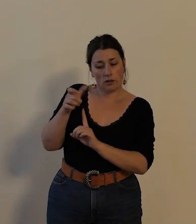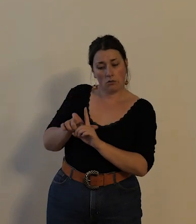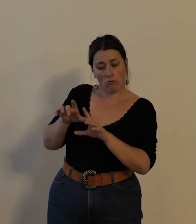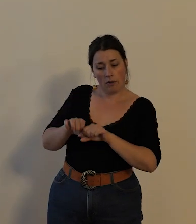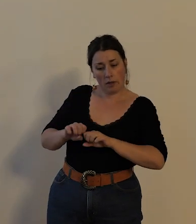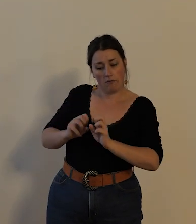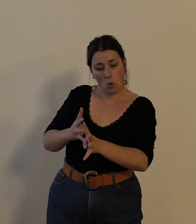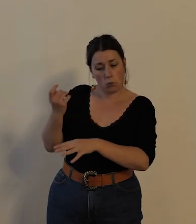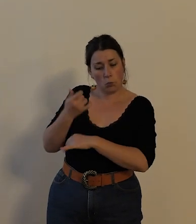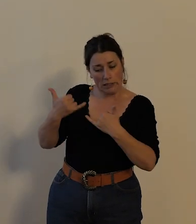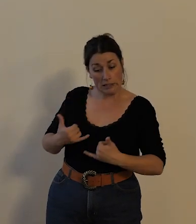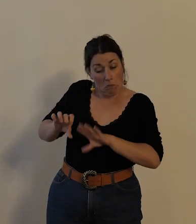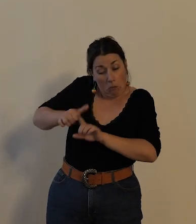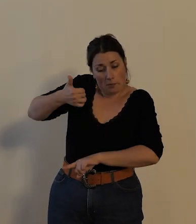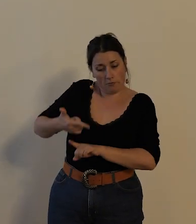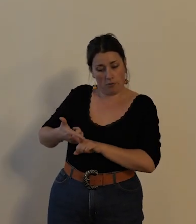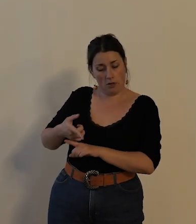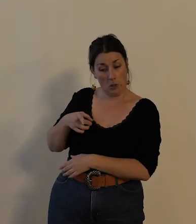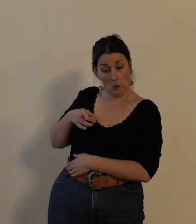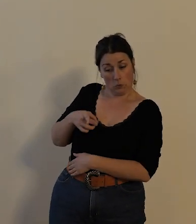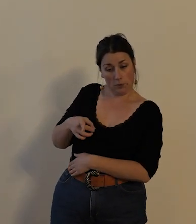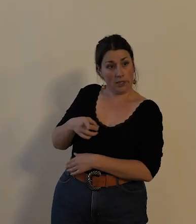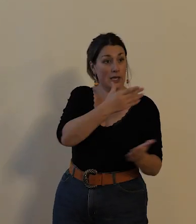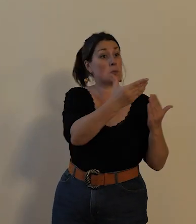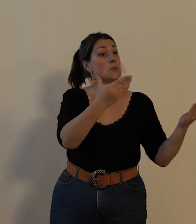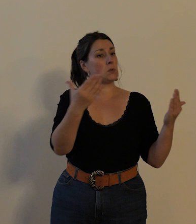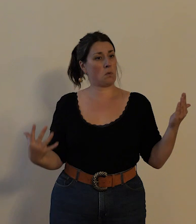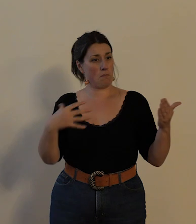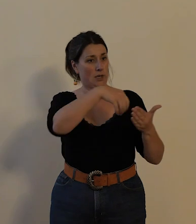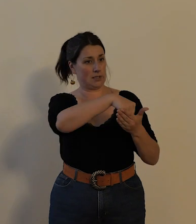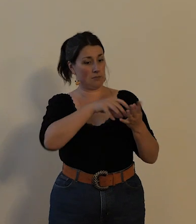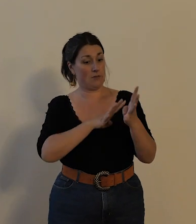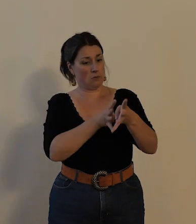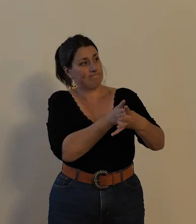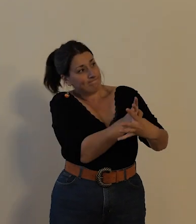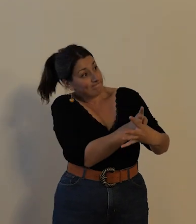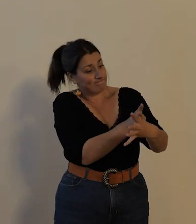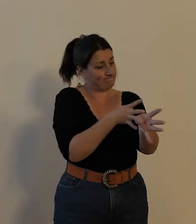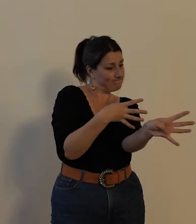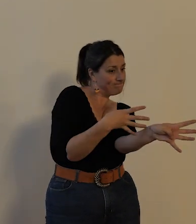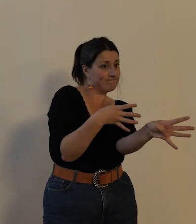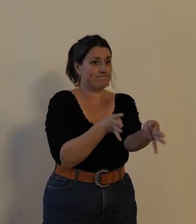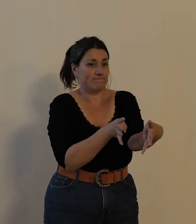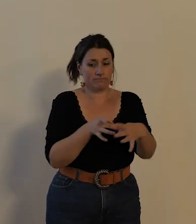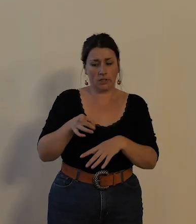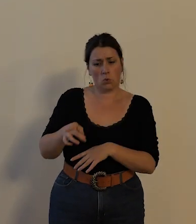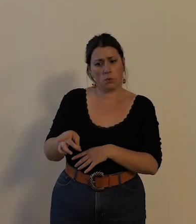vélos à Tours dont nous avons trouvé la trace un fabricant de vélos un